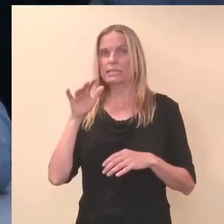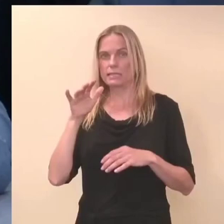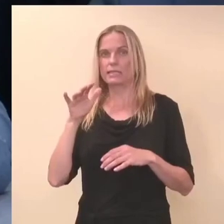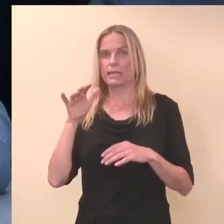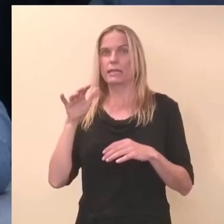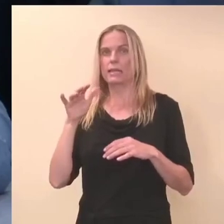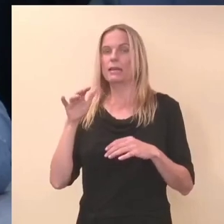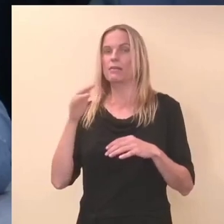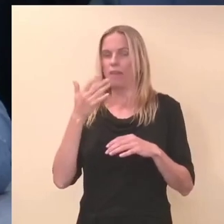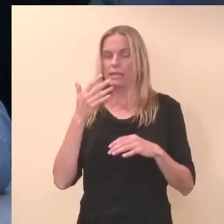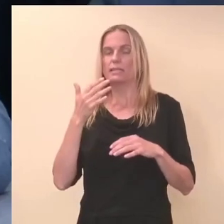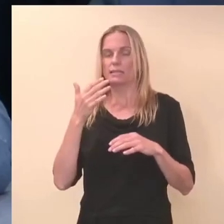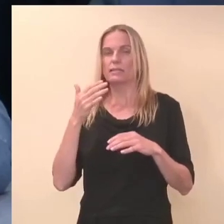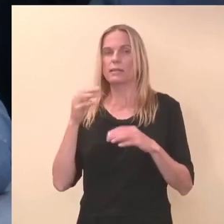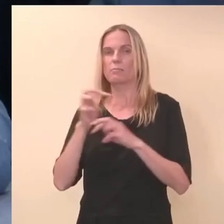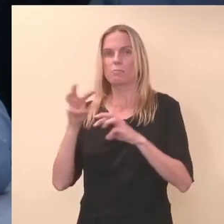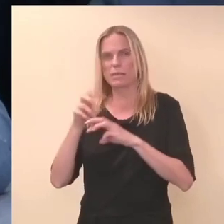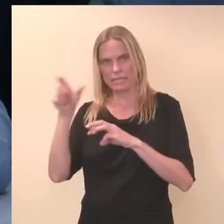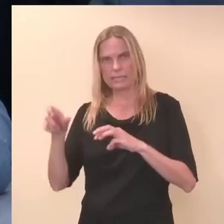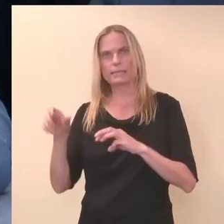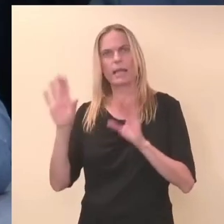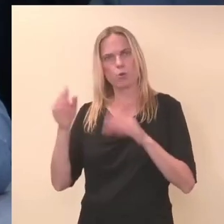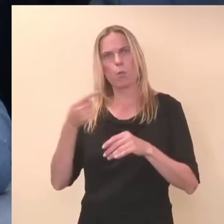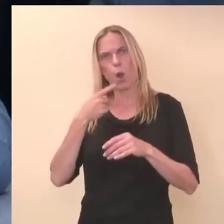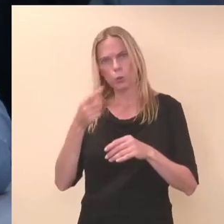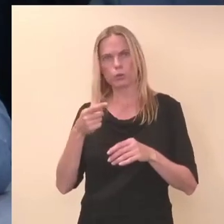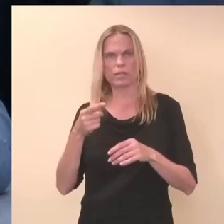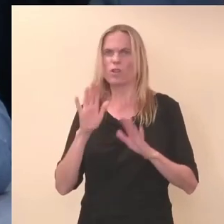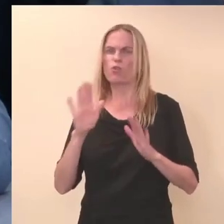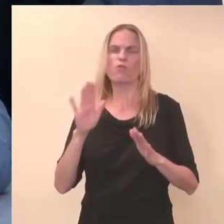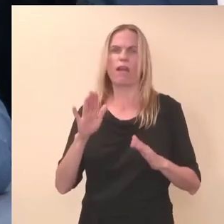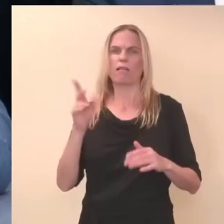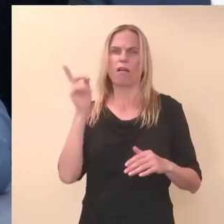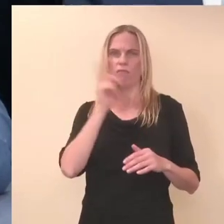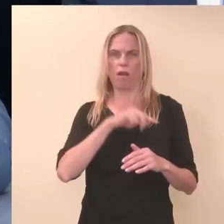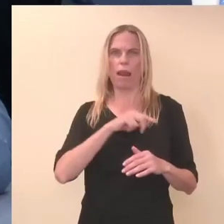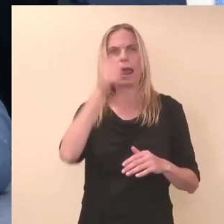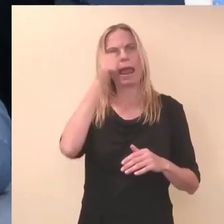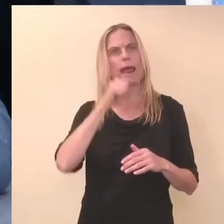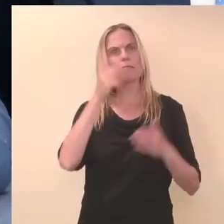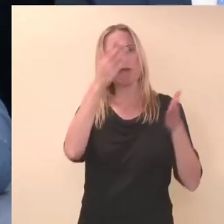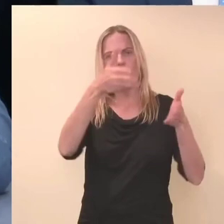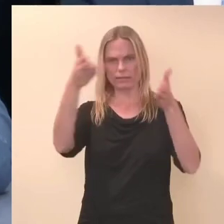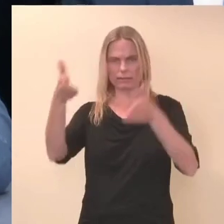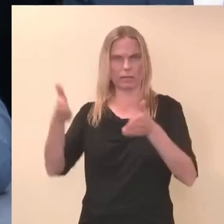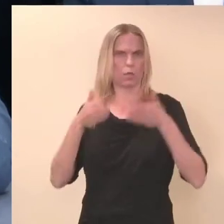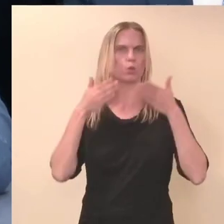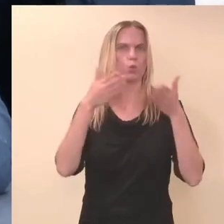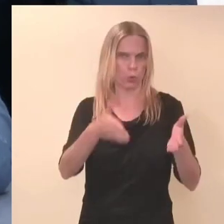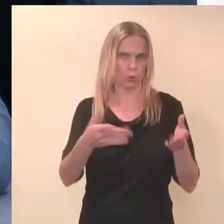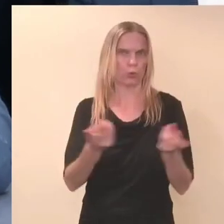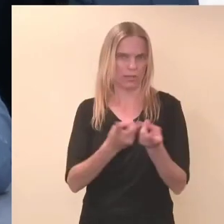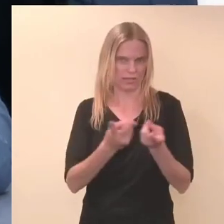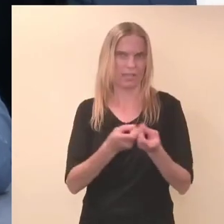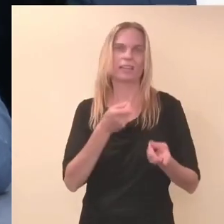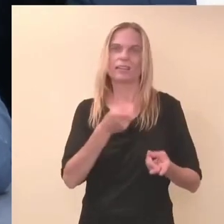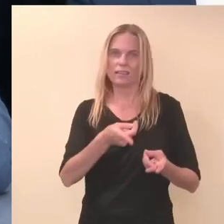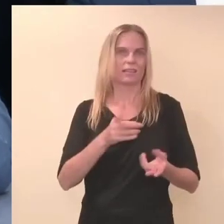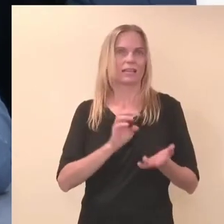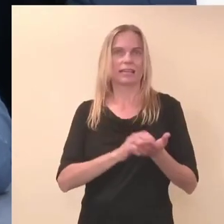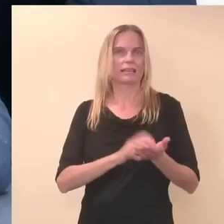selliselt nii-öelda või suhtuda näistesse selliselt ja naisi selliselt kohalda, et see läheb ikka sinna jätkuvalt